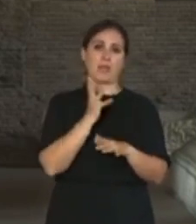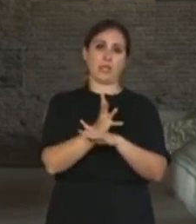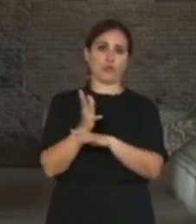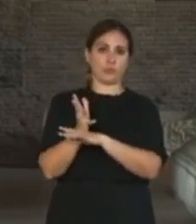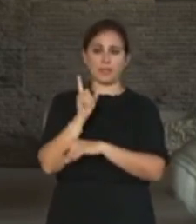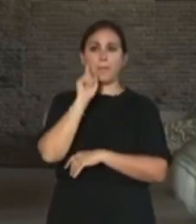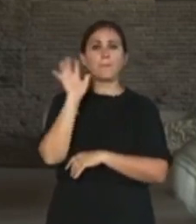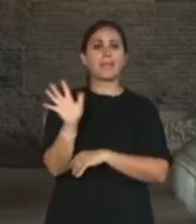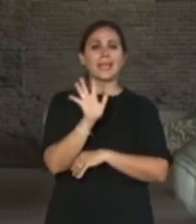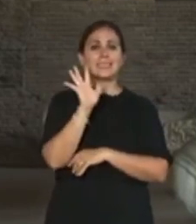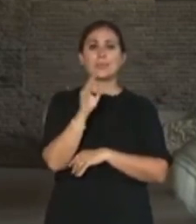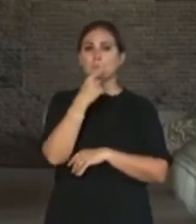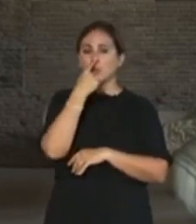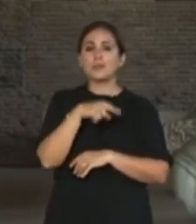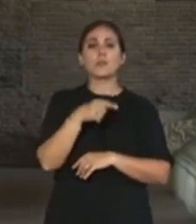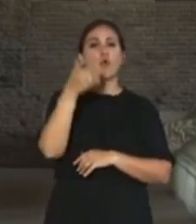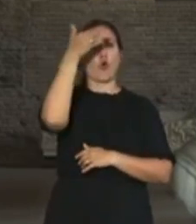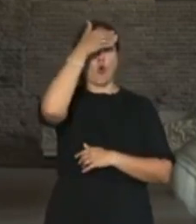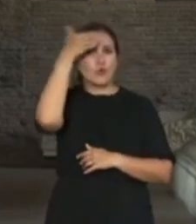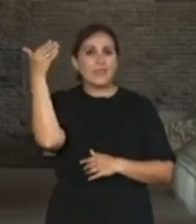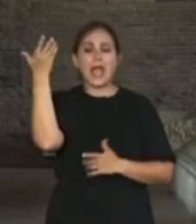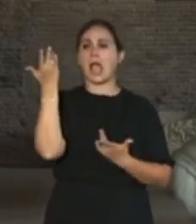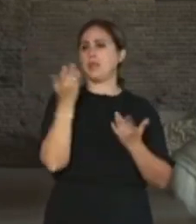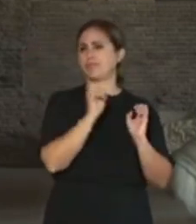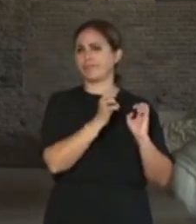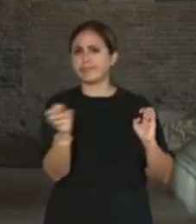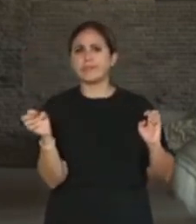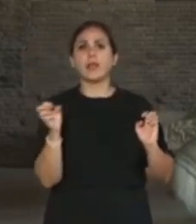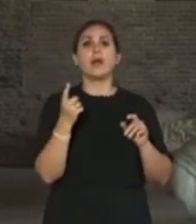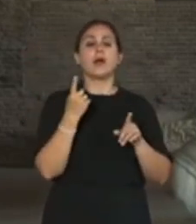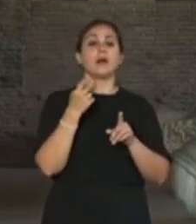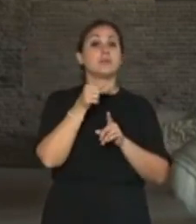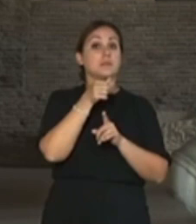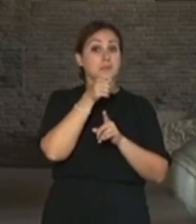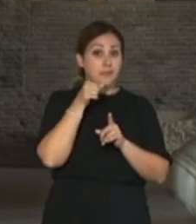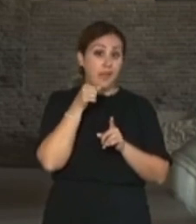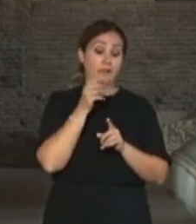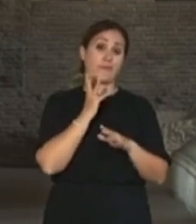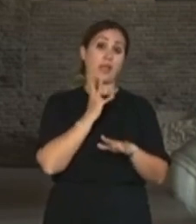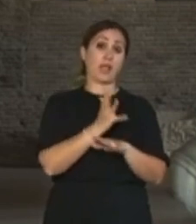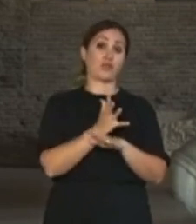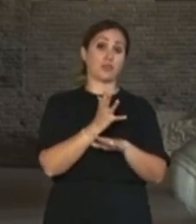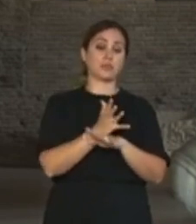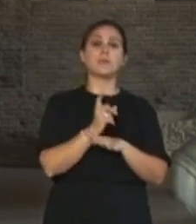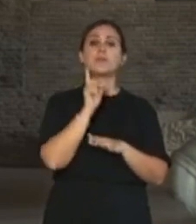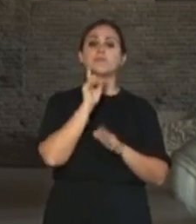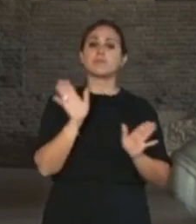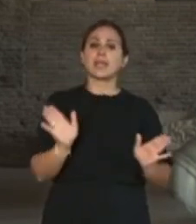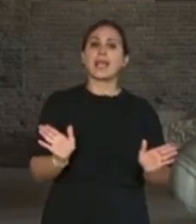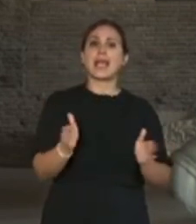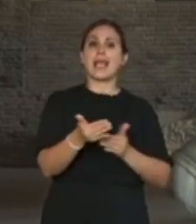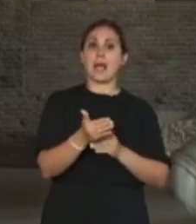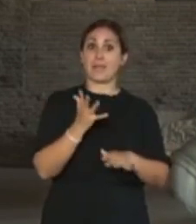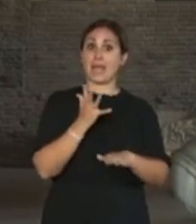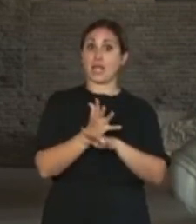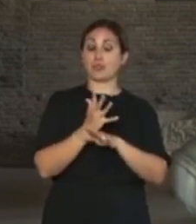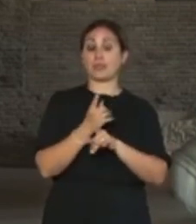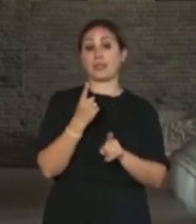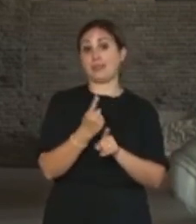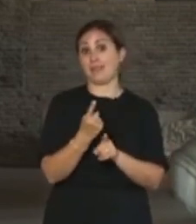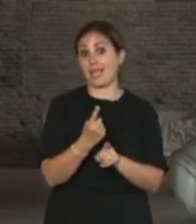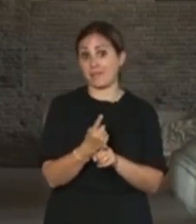strutture ricettive, negli alberghi, quindi deve avere le camere accessibili, perché è una